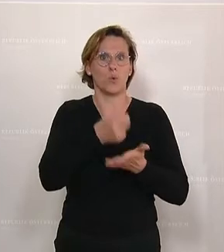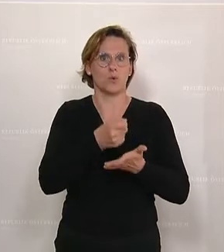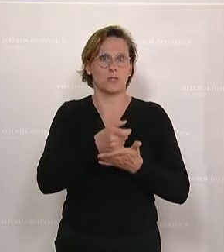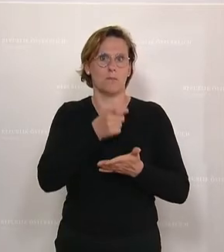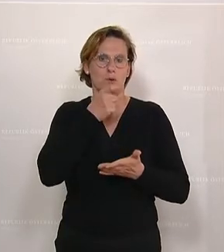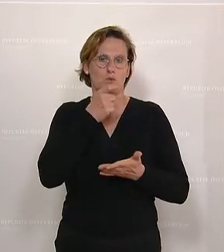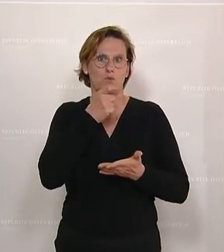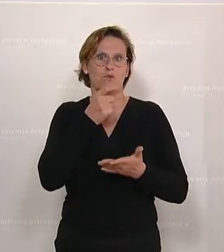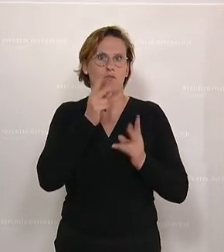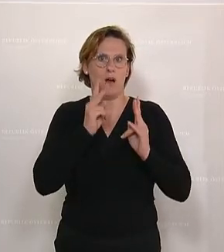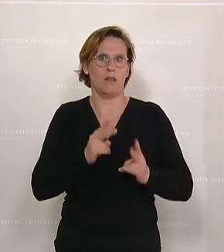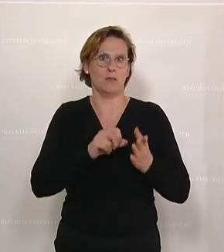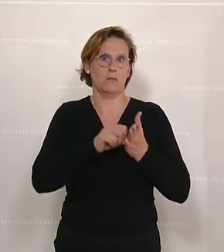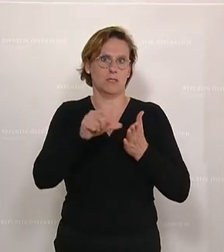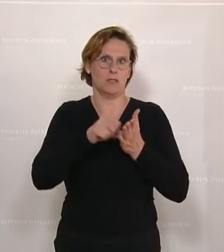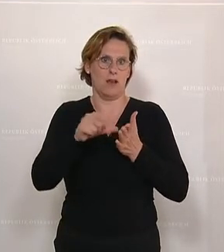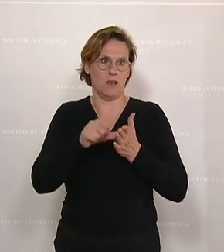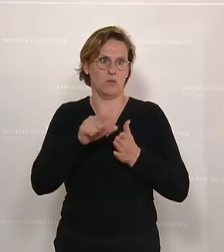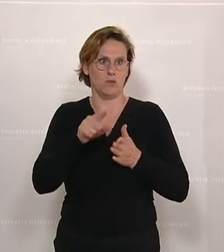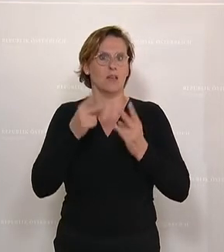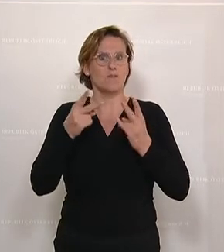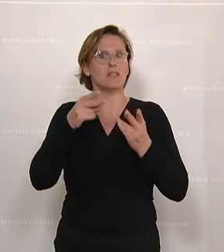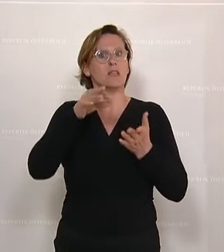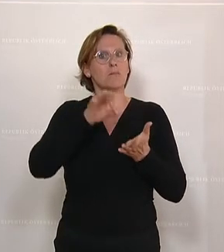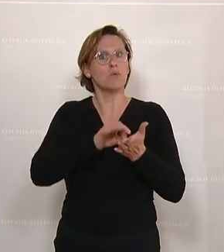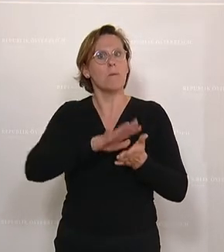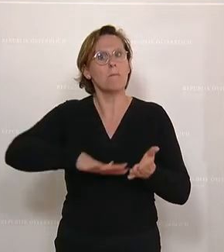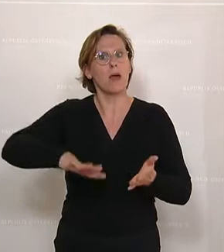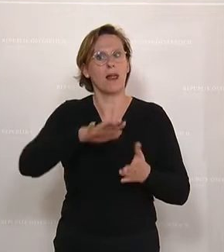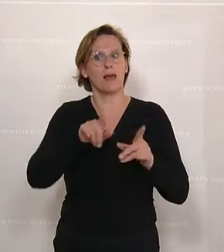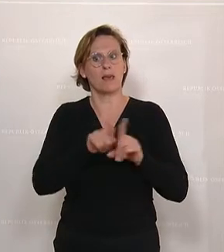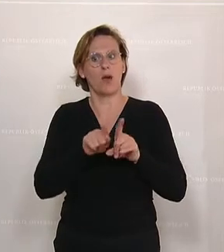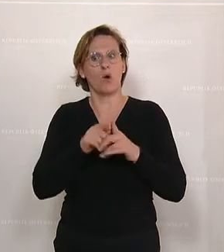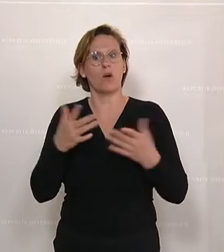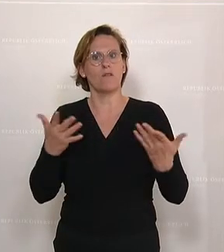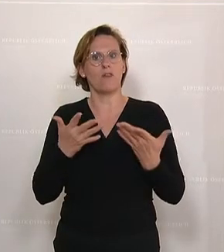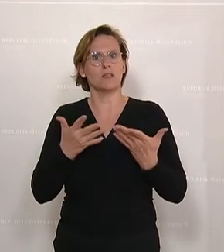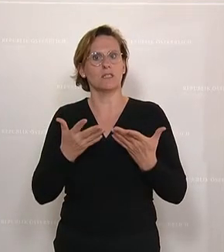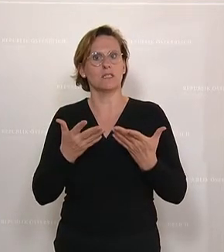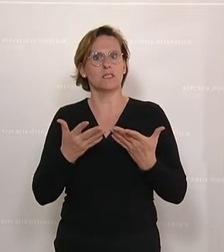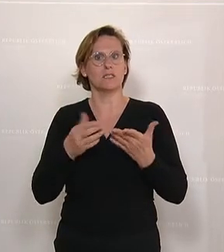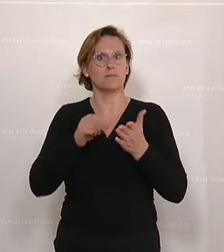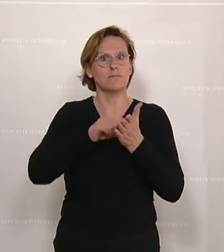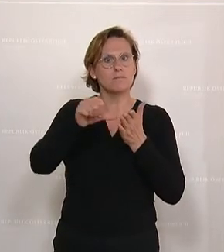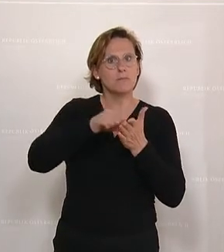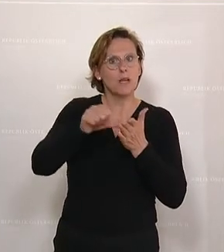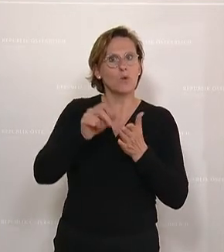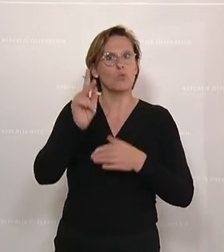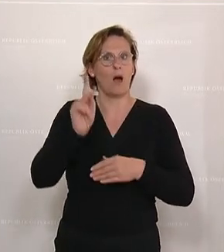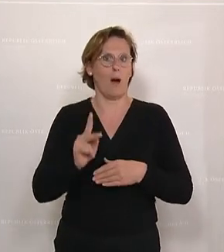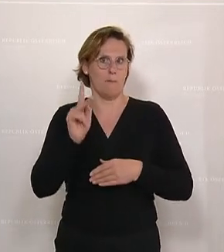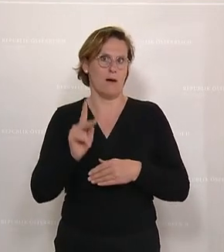aufwirft, zu decken. Und ein wesentlicher Punkt in diesem Bereich sind Beiträge zur Kammer